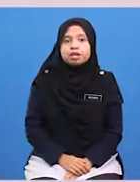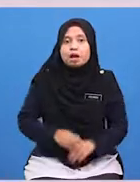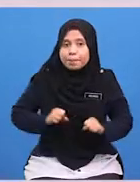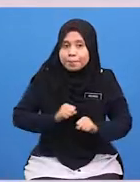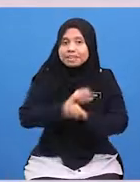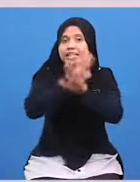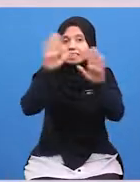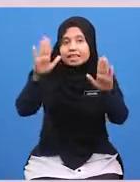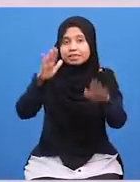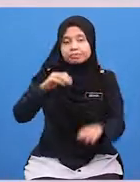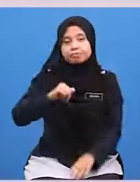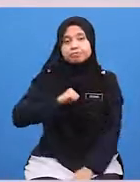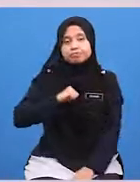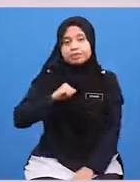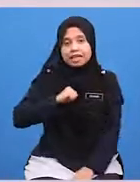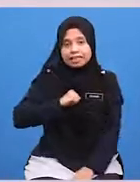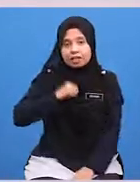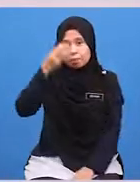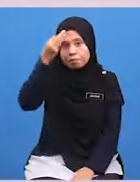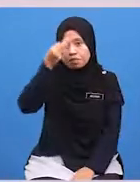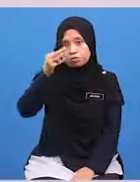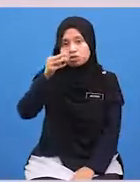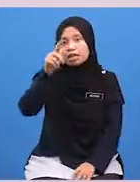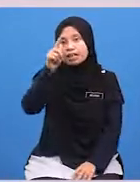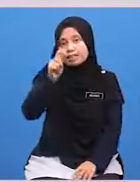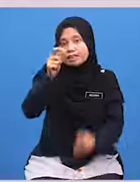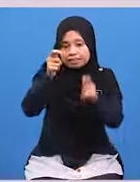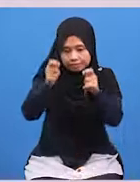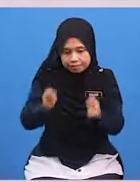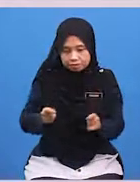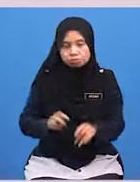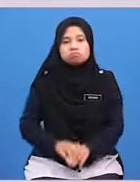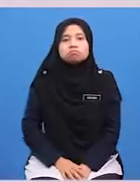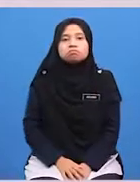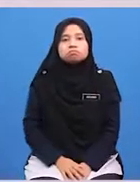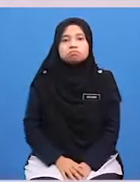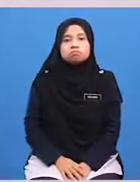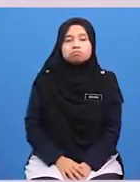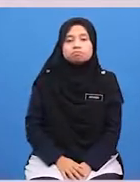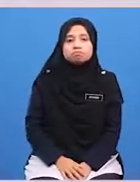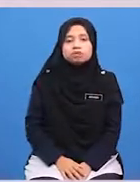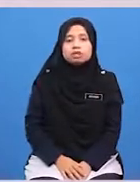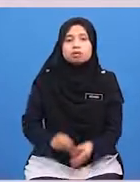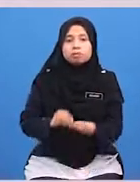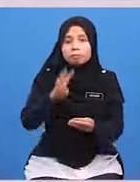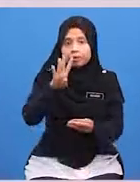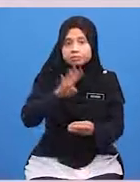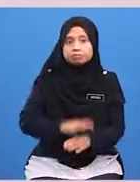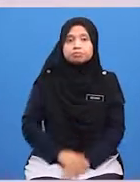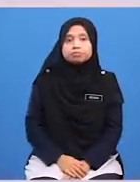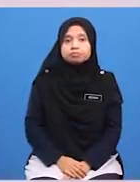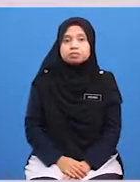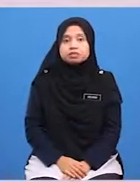menjelaskan adab-adab memuliakan tetamu Yang keempat,